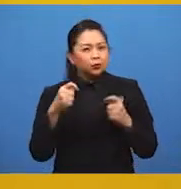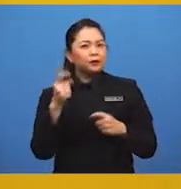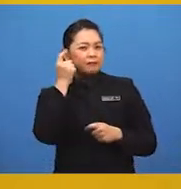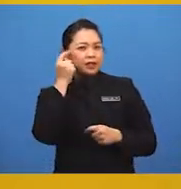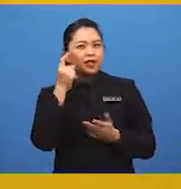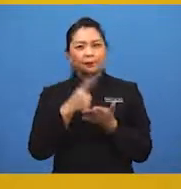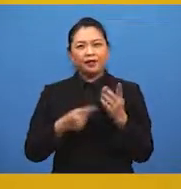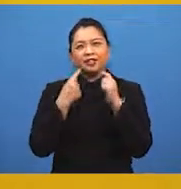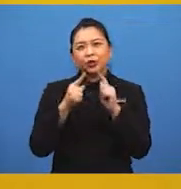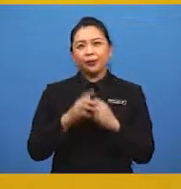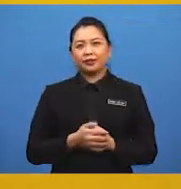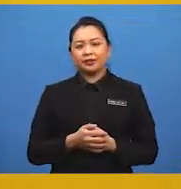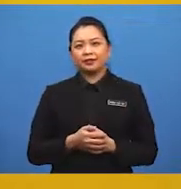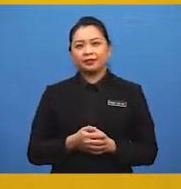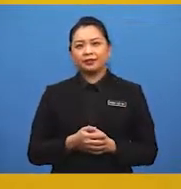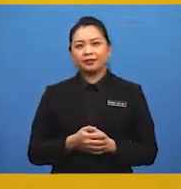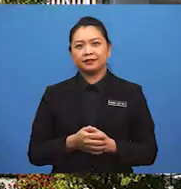fikirkan, apakah jawapannya?